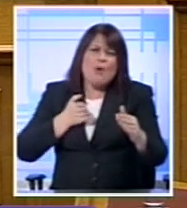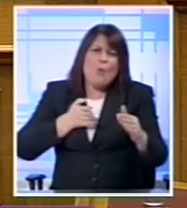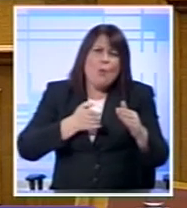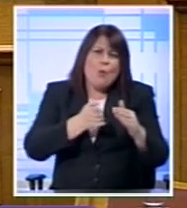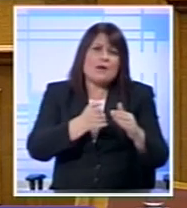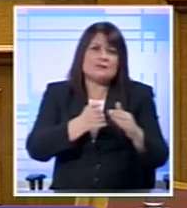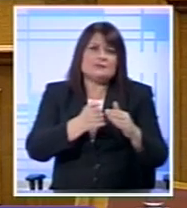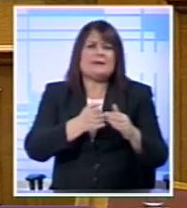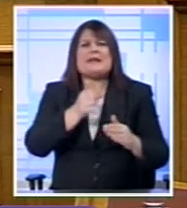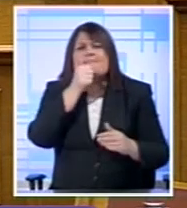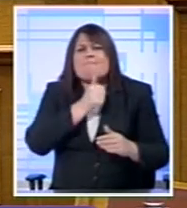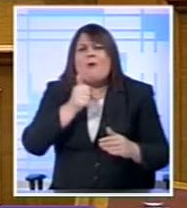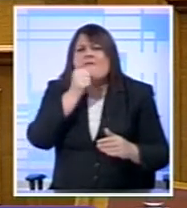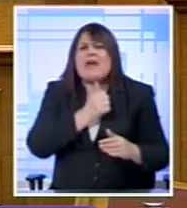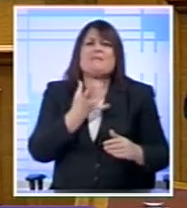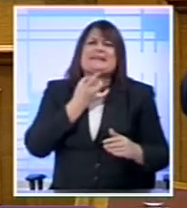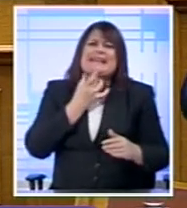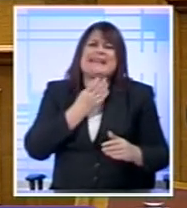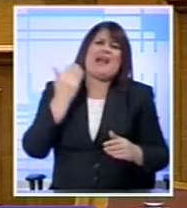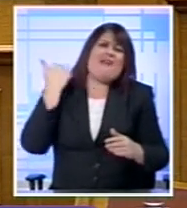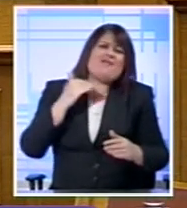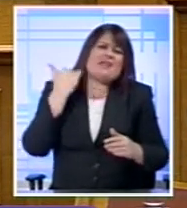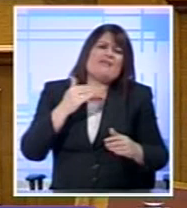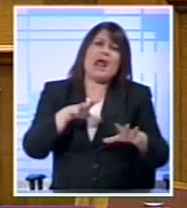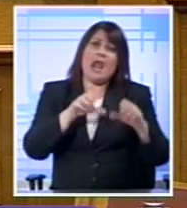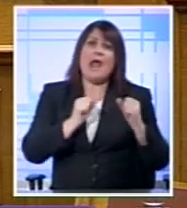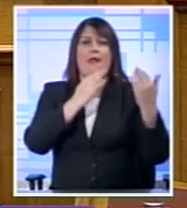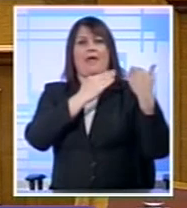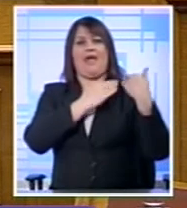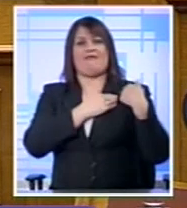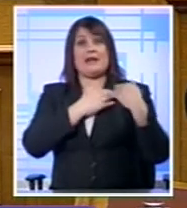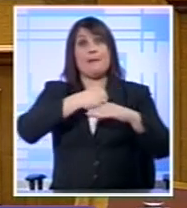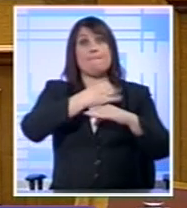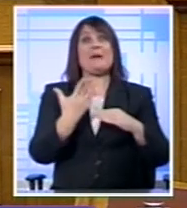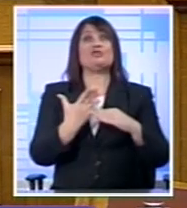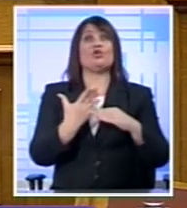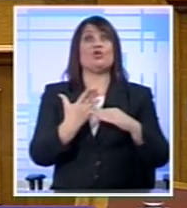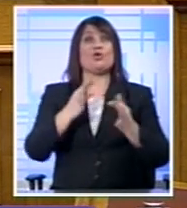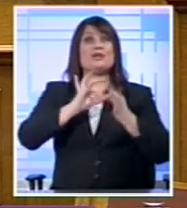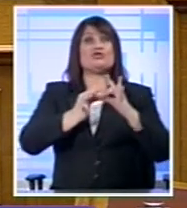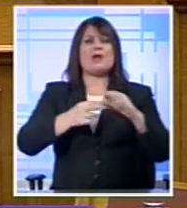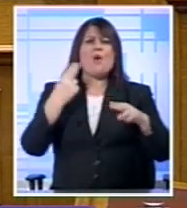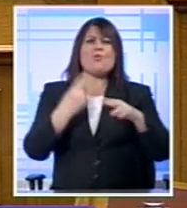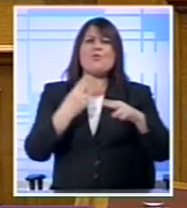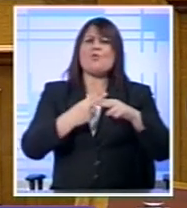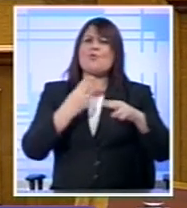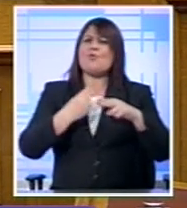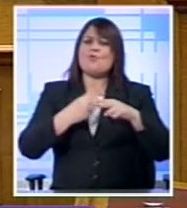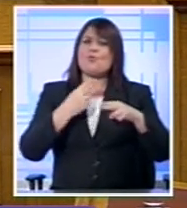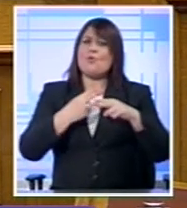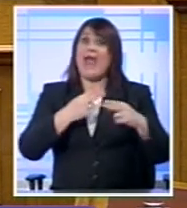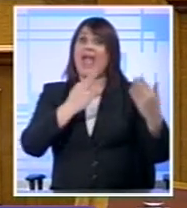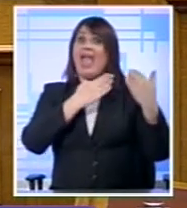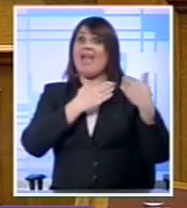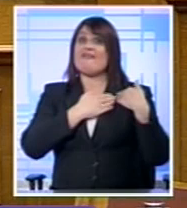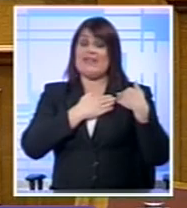Ματώσαμε Αναλάβαμε το κόστος Εμείς Αυτή η παράταξη Το ιστορικό κόστος Για την πατρίδα